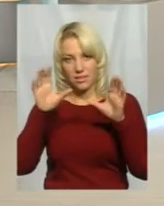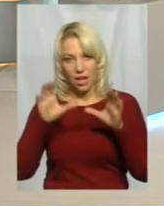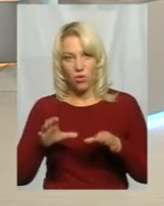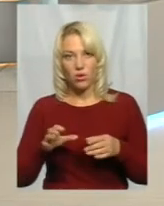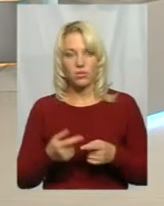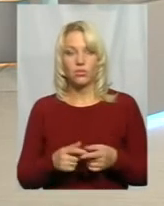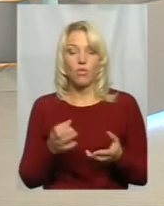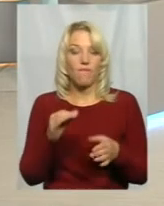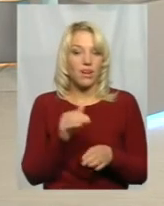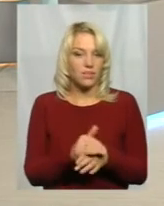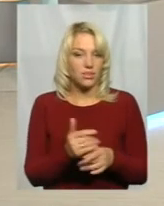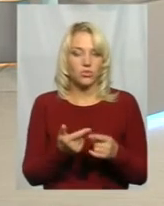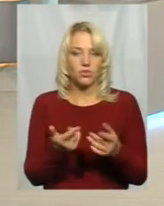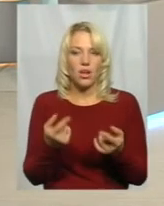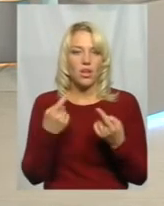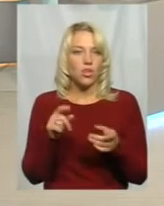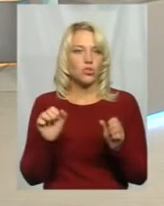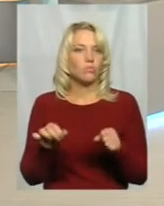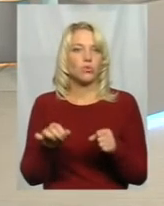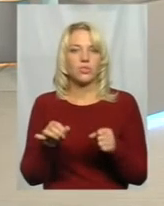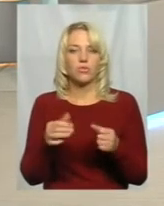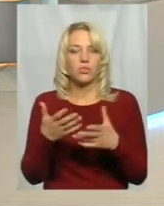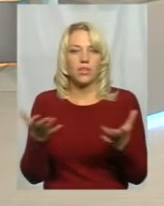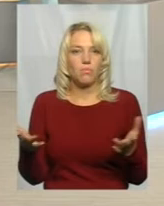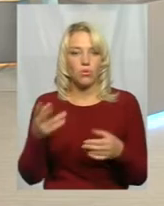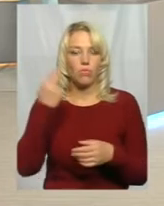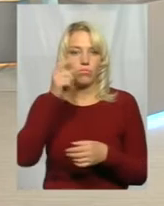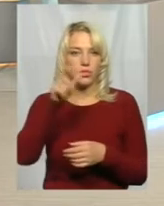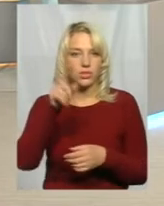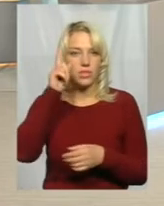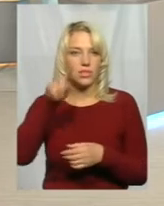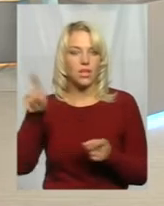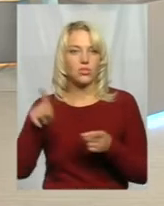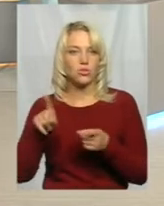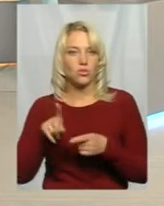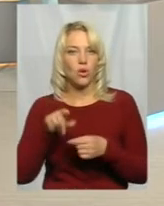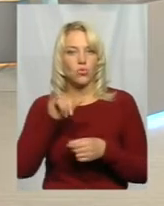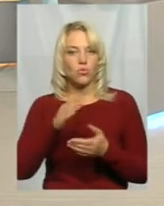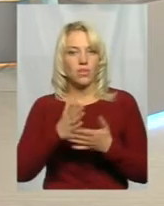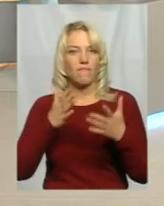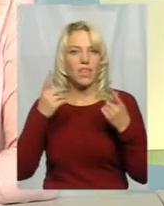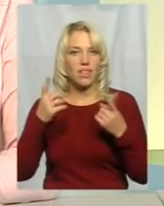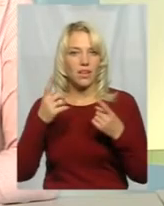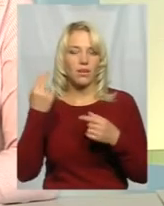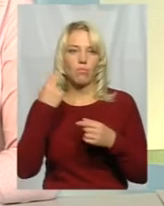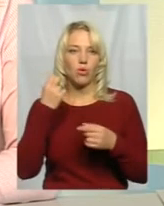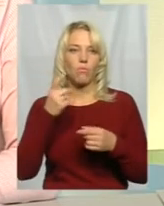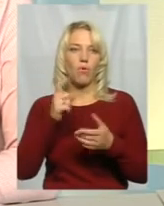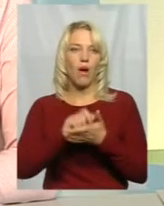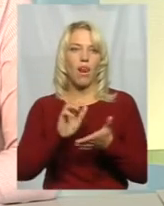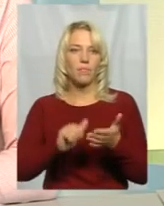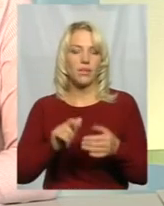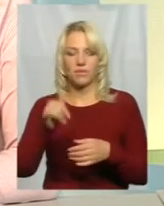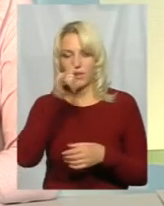іншої можливості потрапити боржник, знаючи, що в нього є великий борг по аліментах, він просто-напросто не